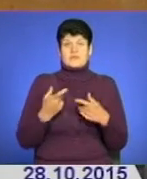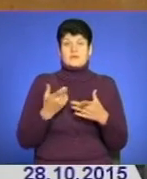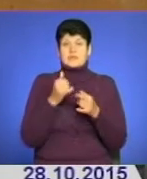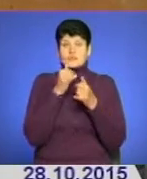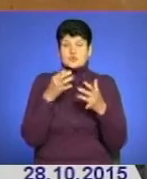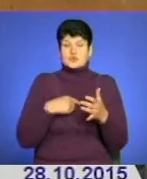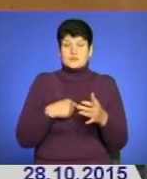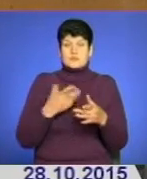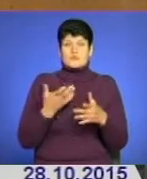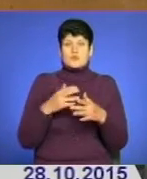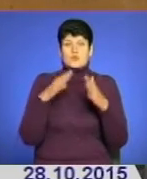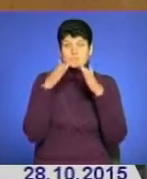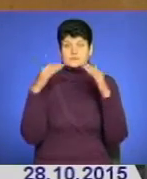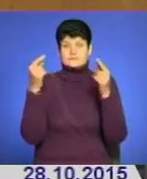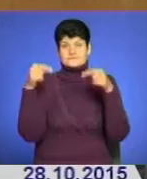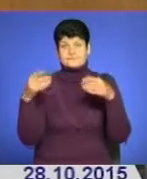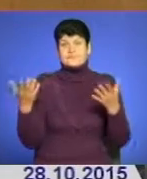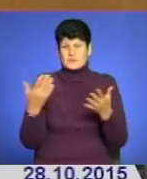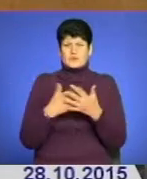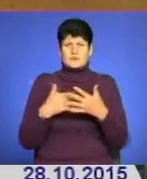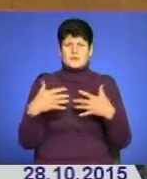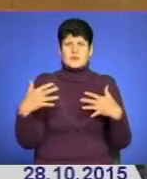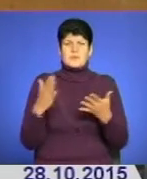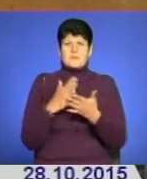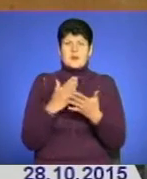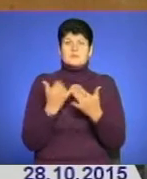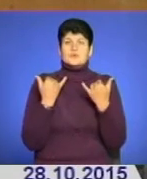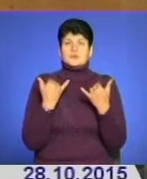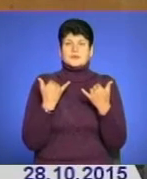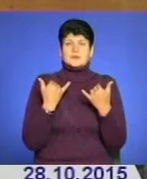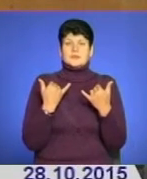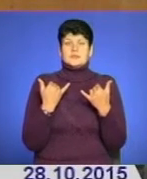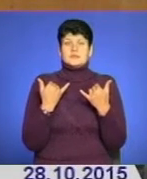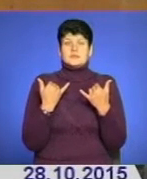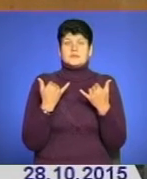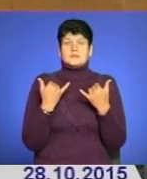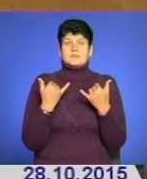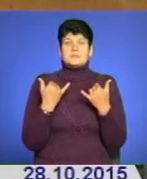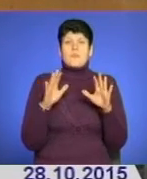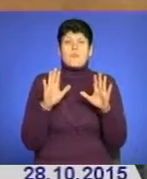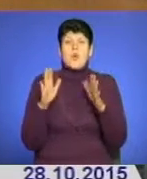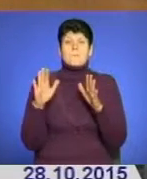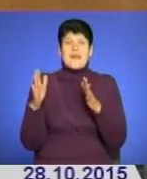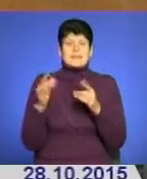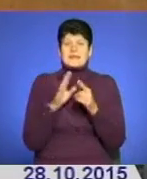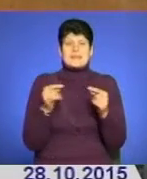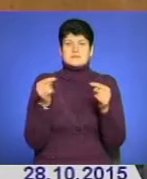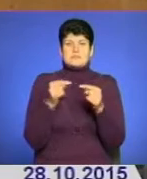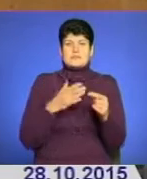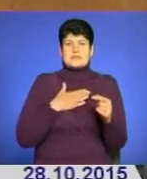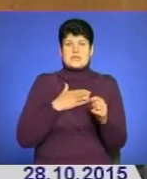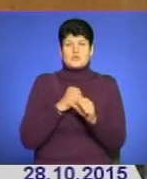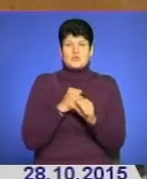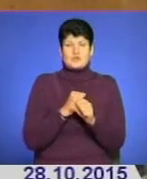ради, що в нього тече дах. Тобто, на сьогоднішній день маємо такі от якісь моменти, які не співпадають з нашою